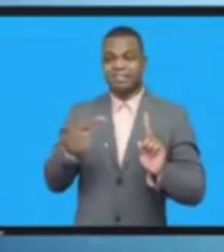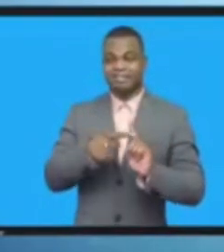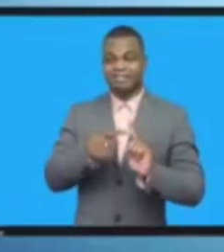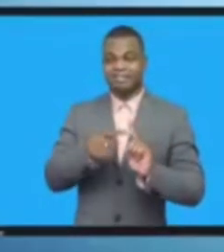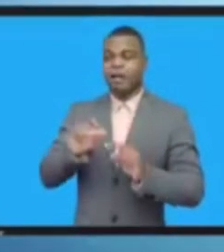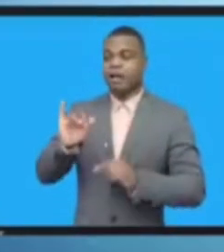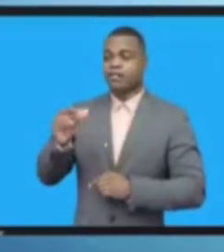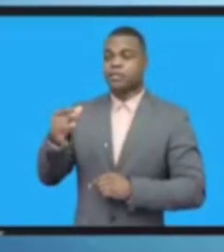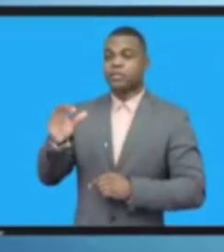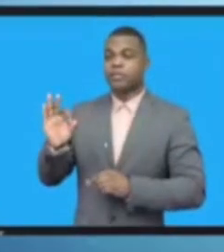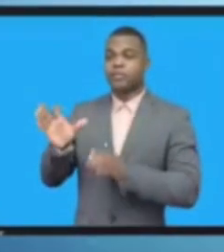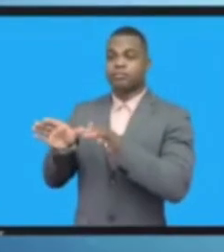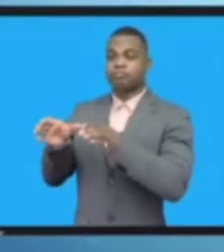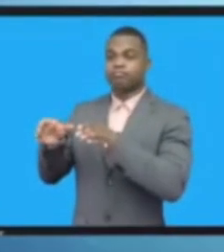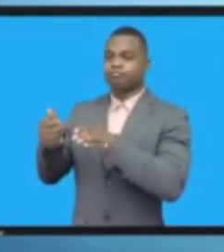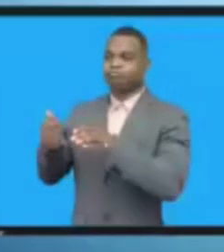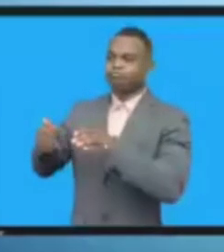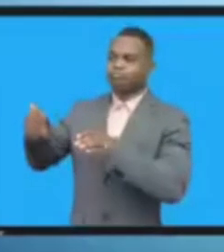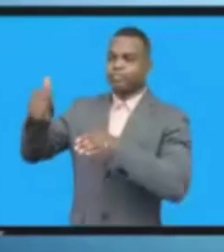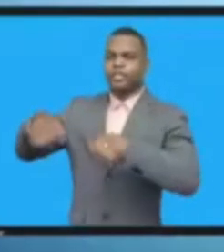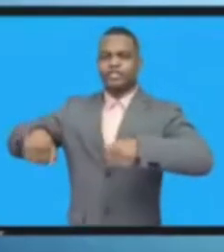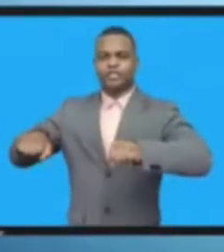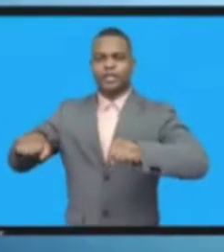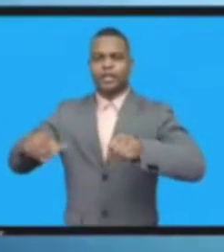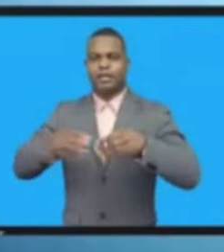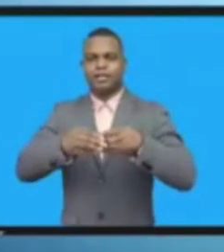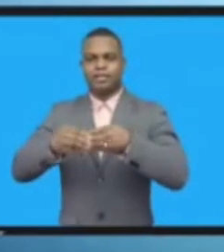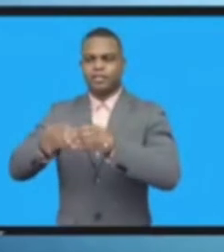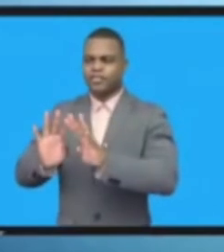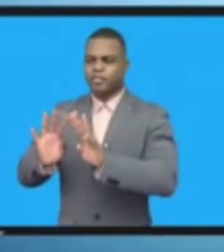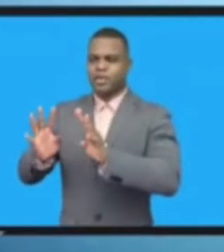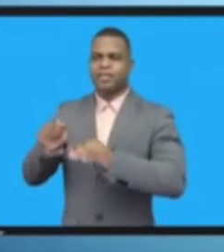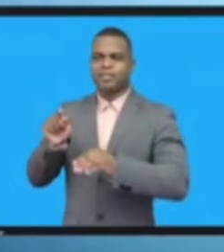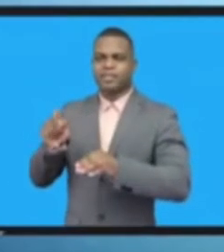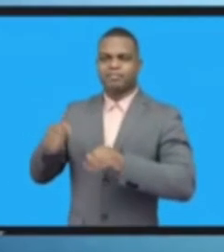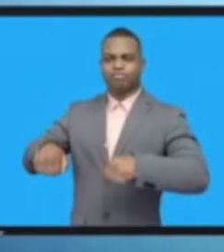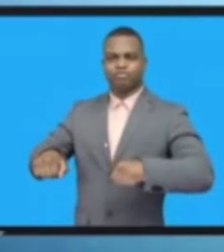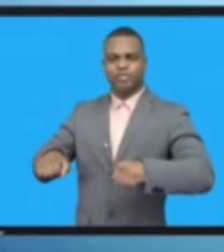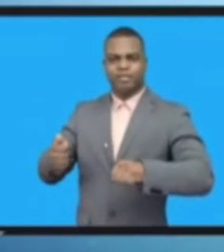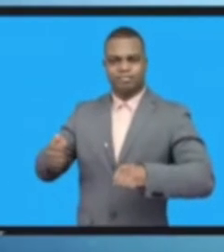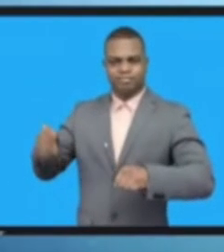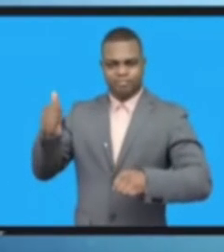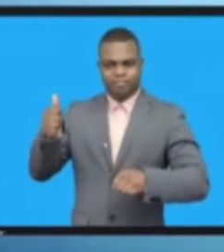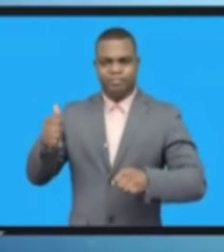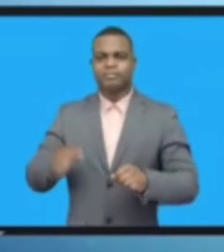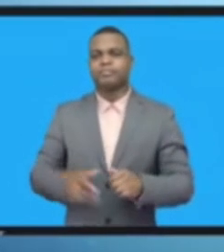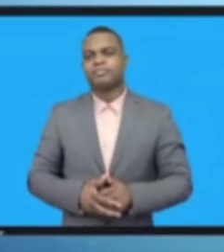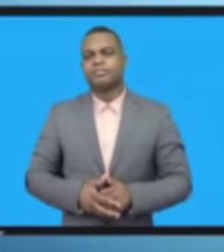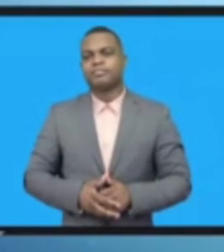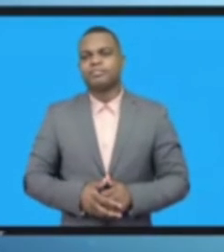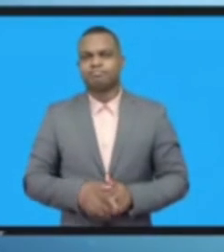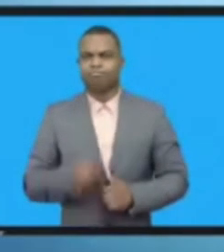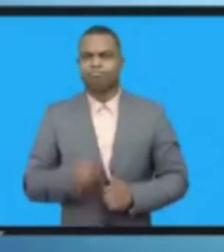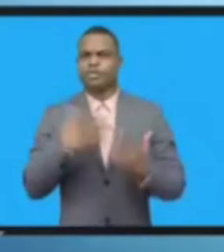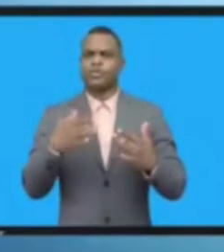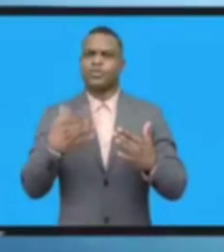المنتدى الحكومي المنتدى حوكمة الإنترنت تفضل يا سيدي